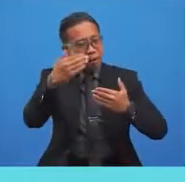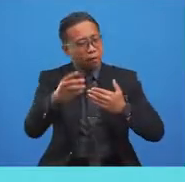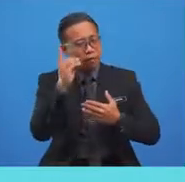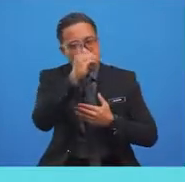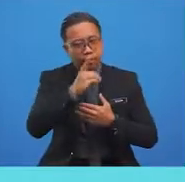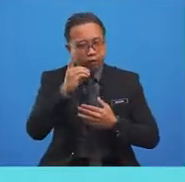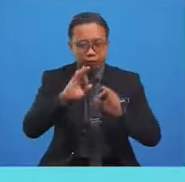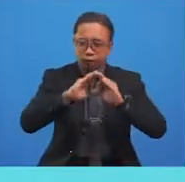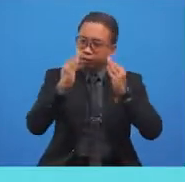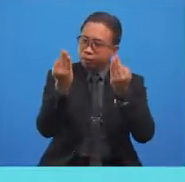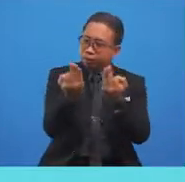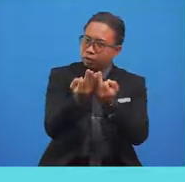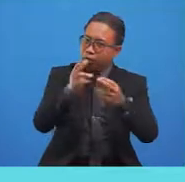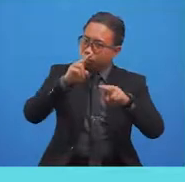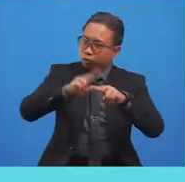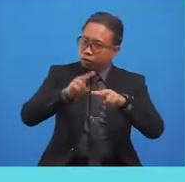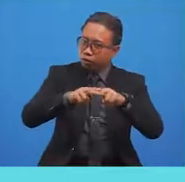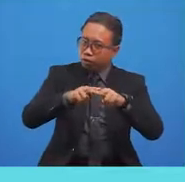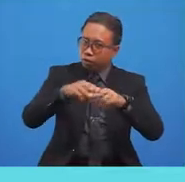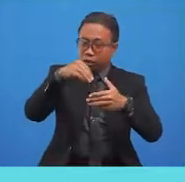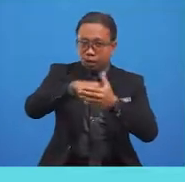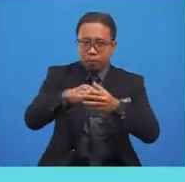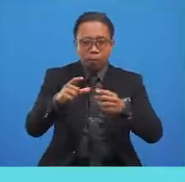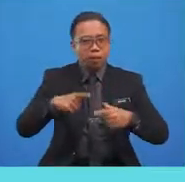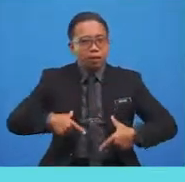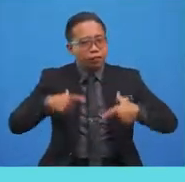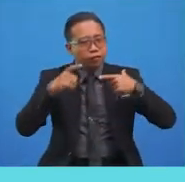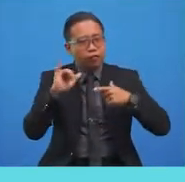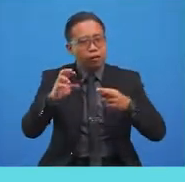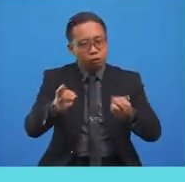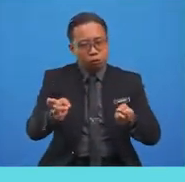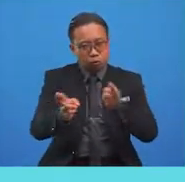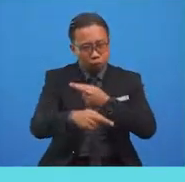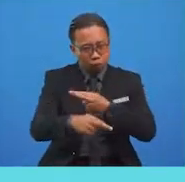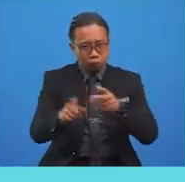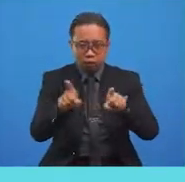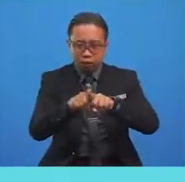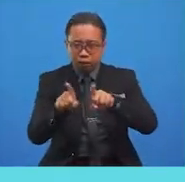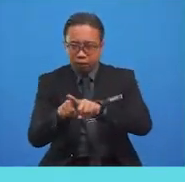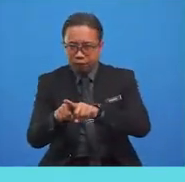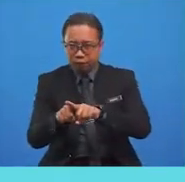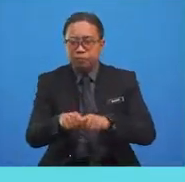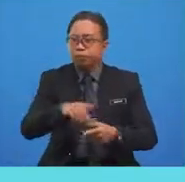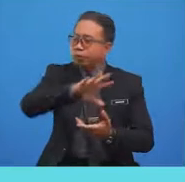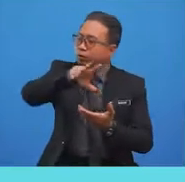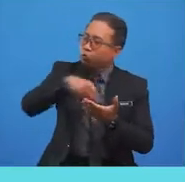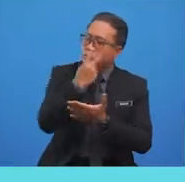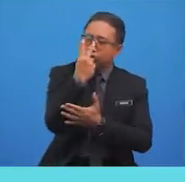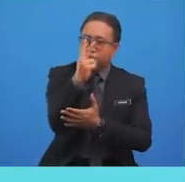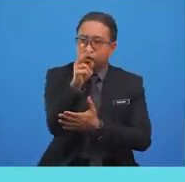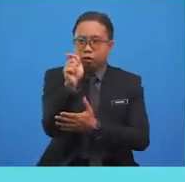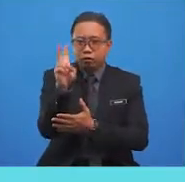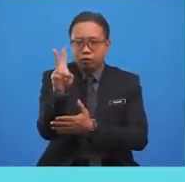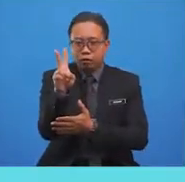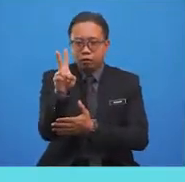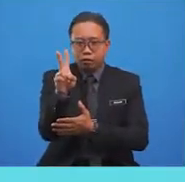the family sits in the living room together. Everyone is watching TV. Suddenly,